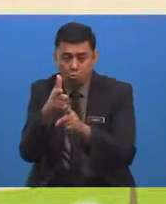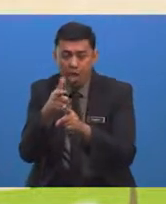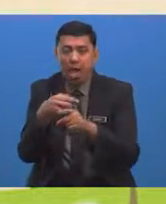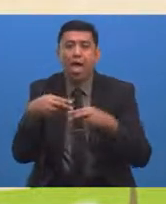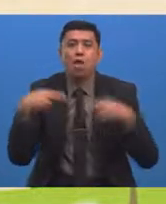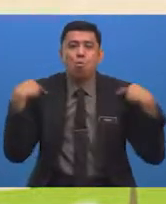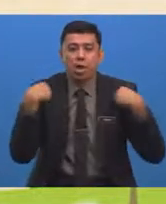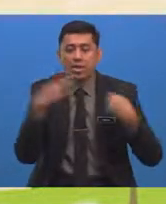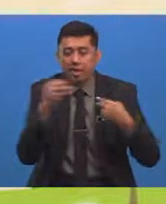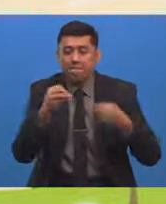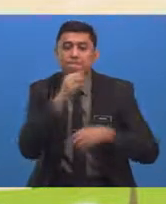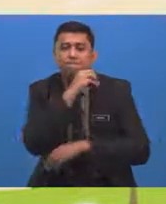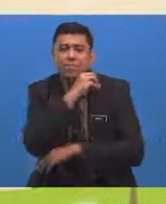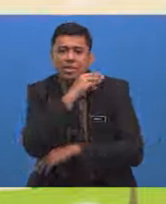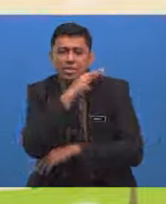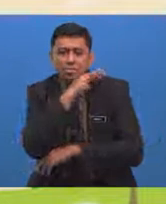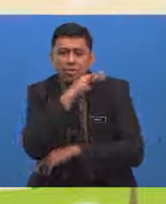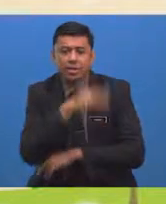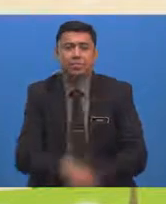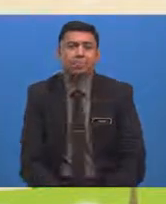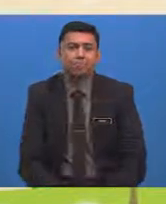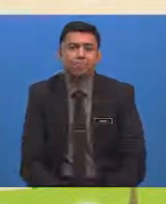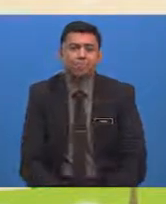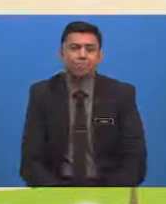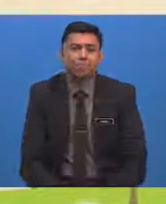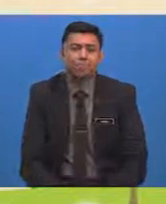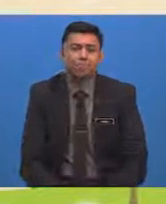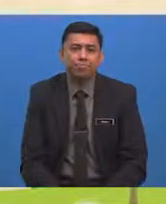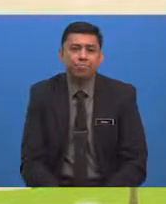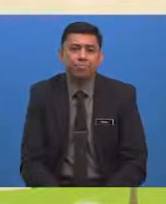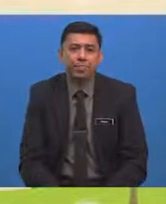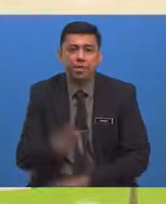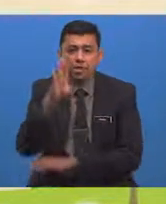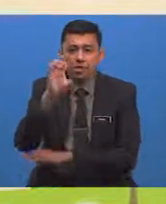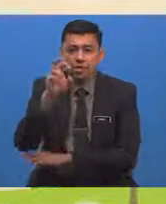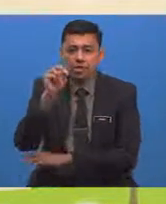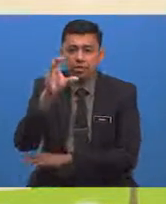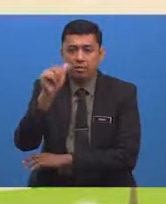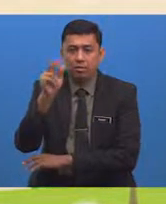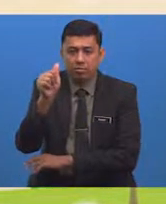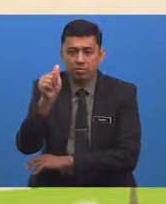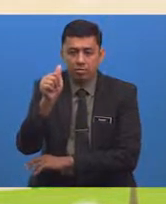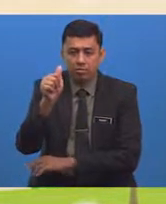Pencemaran Faktor seterusnya adalah Faktor bencana alam